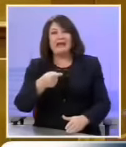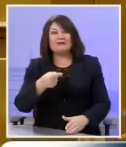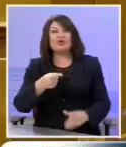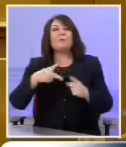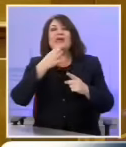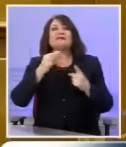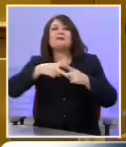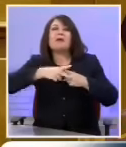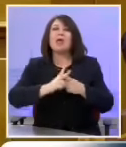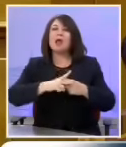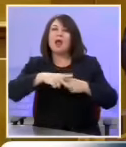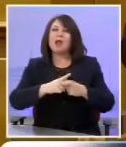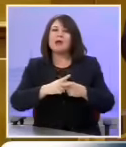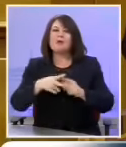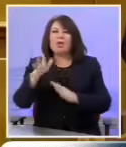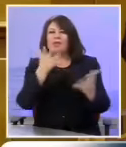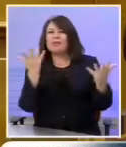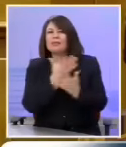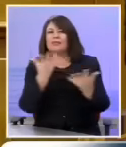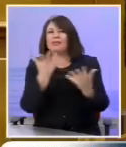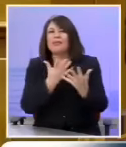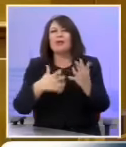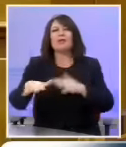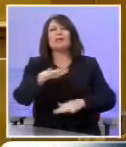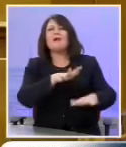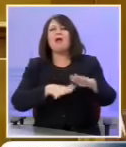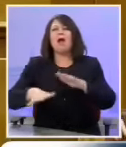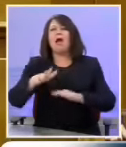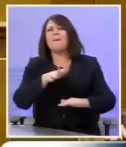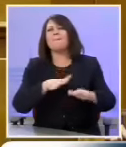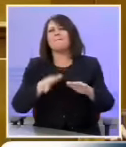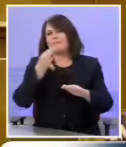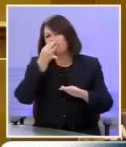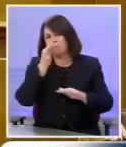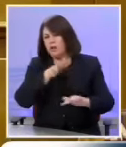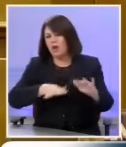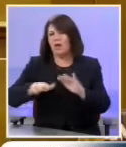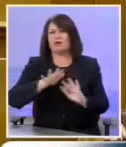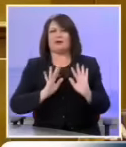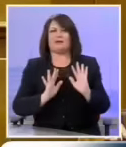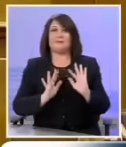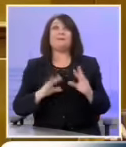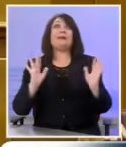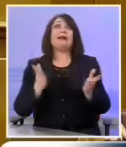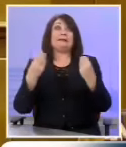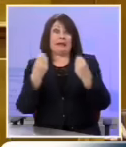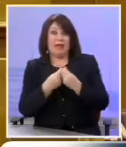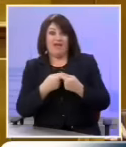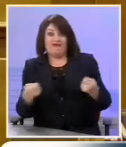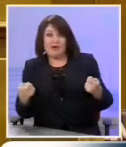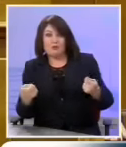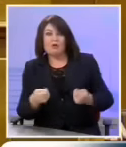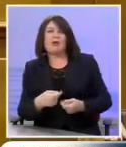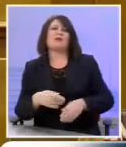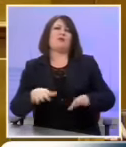εργαλείο αδιαφάνειας και διαπλοκής. Είτε εφαρμοστεί είτε δεν εφαρμοστεί.